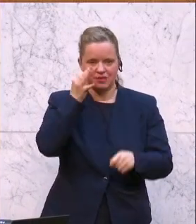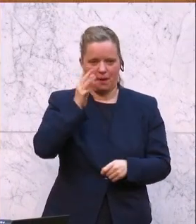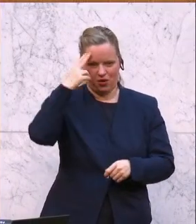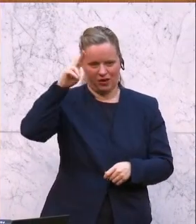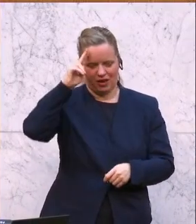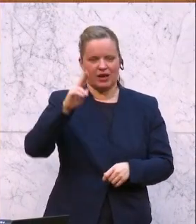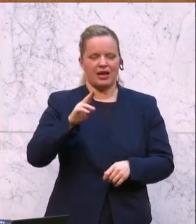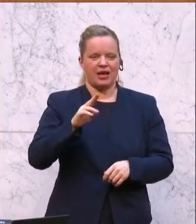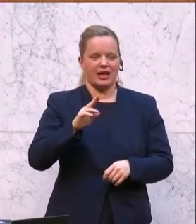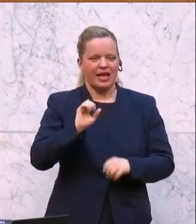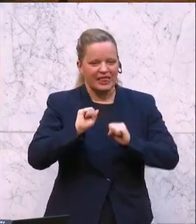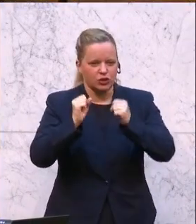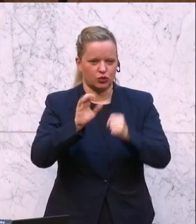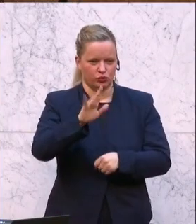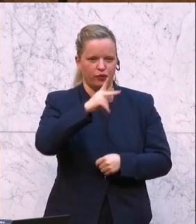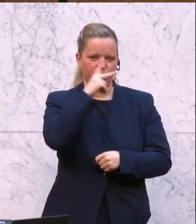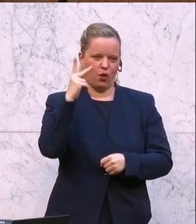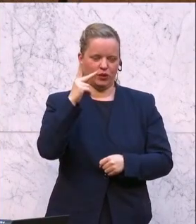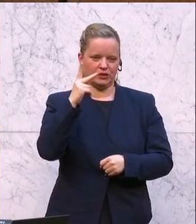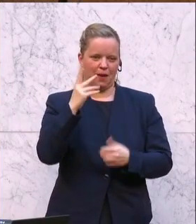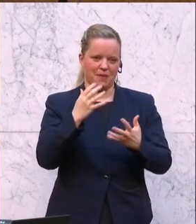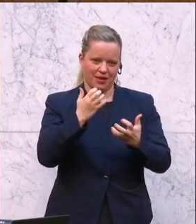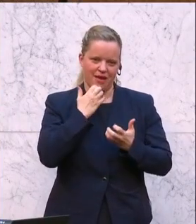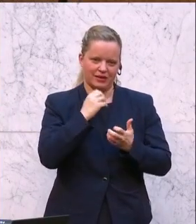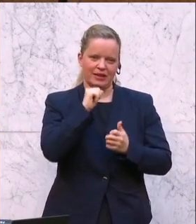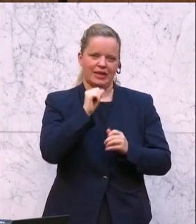Volksbegehrens nicht ganz unbegründet. Herzlichen Dank.